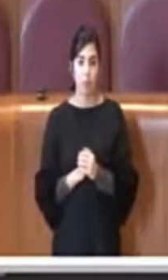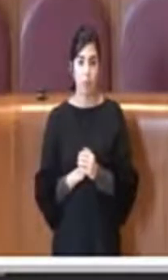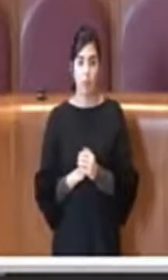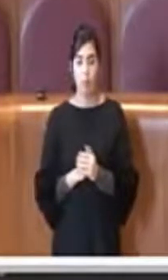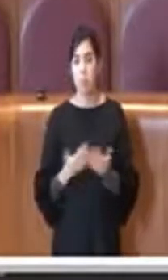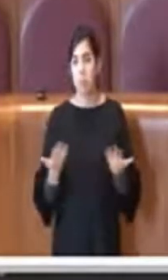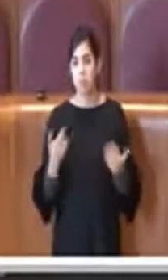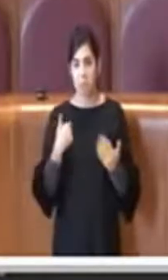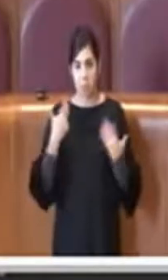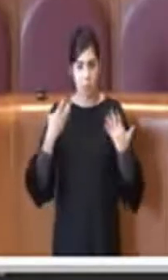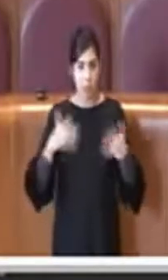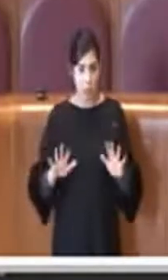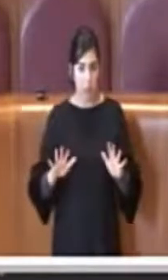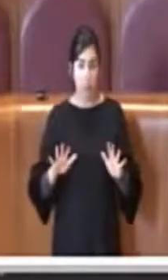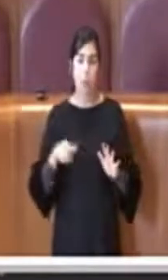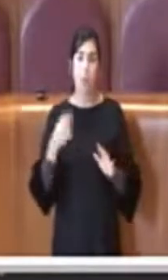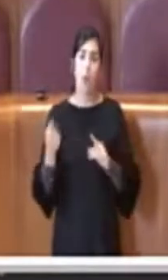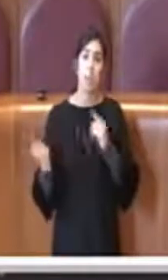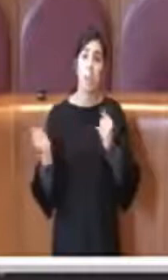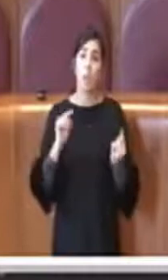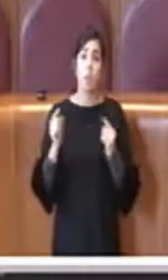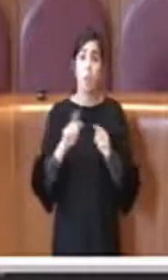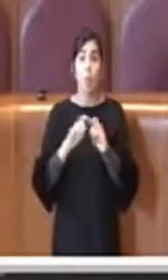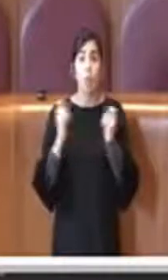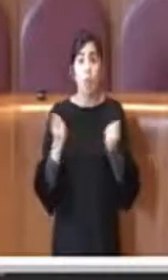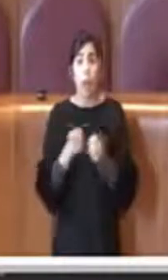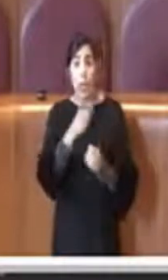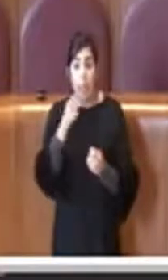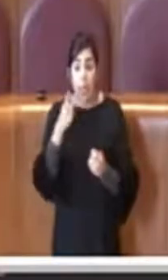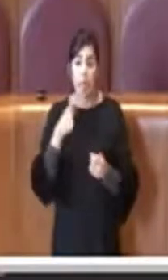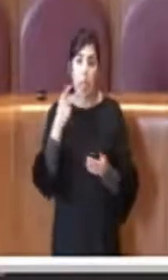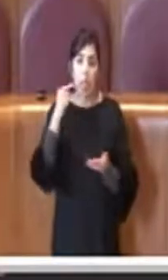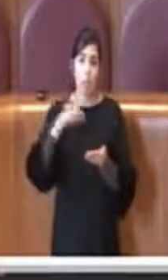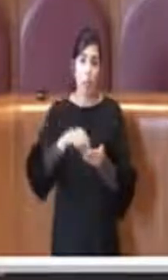di intervenire poi in discussione generale se ci sarà bisogno grazie